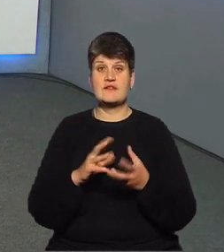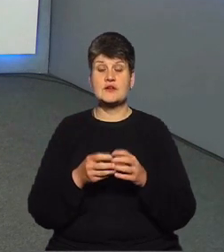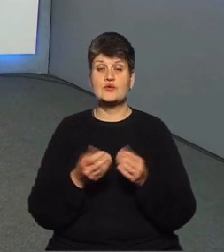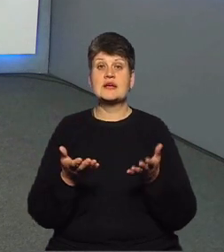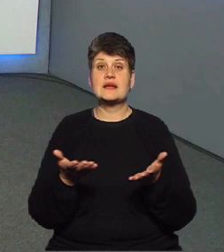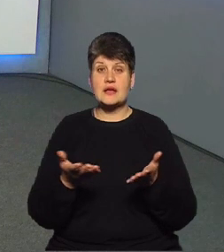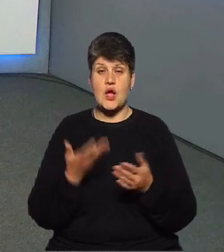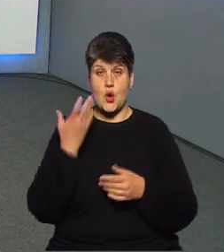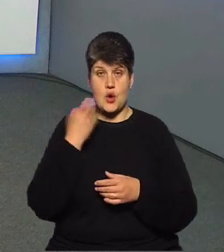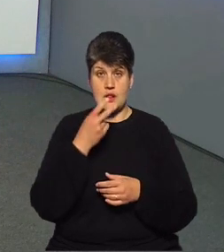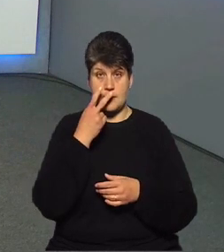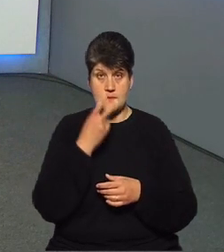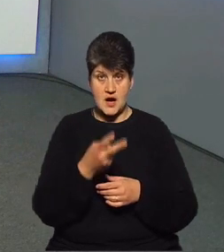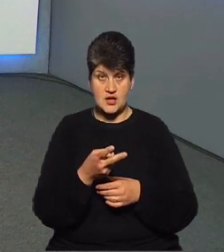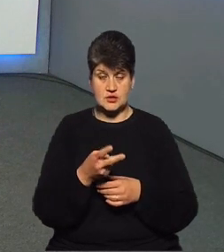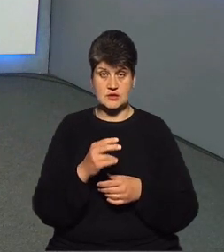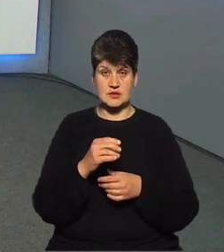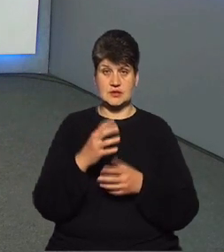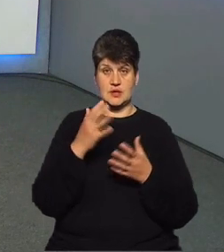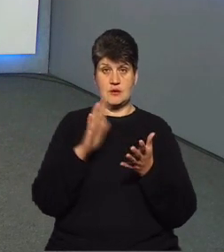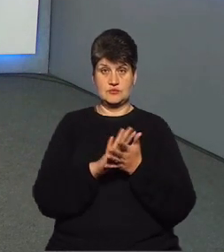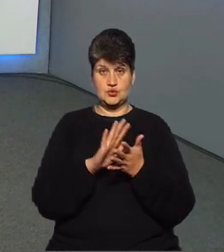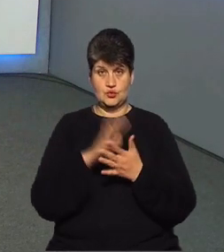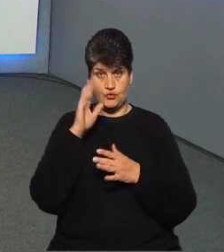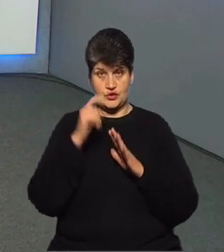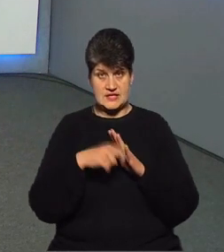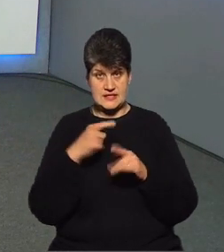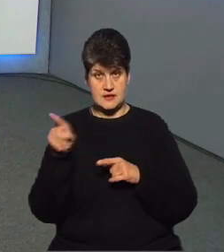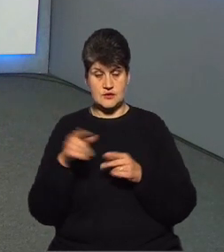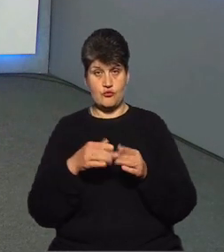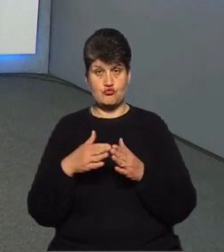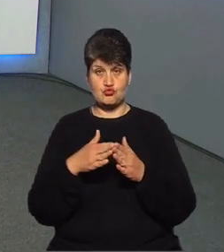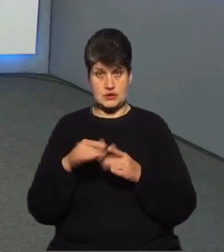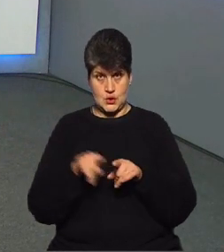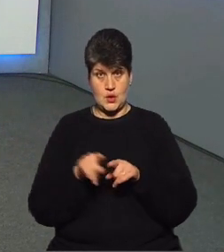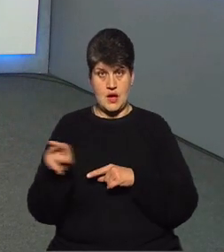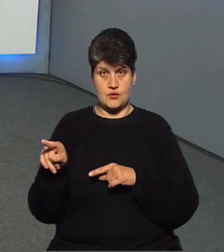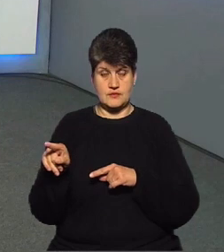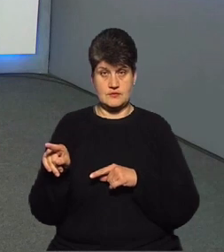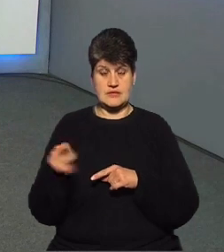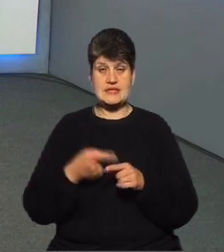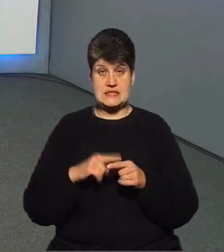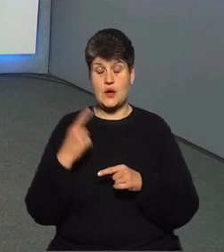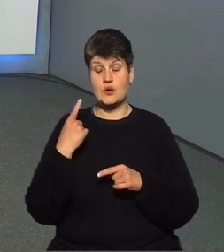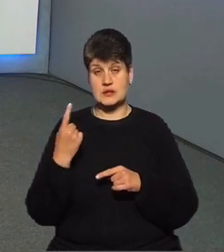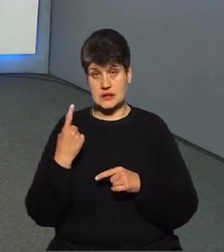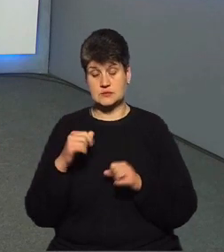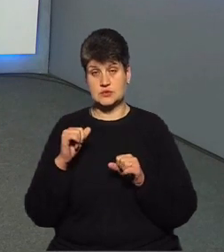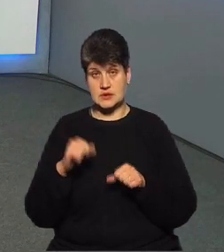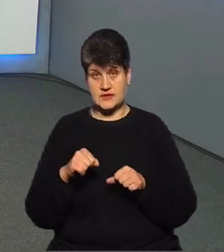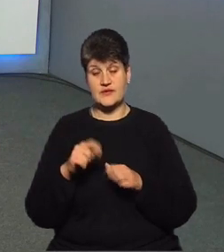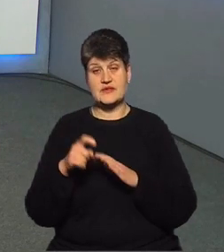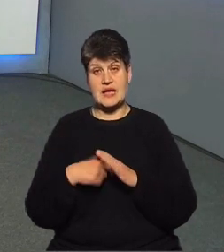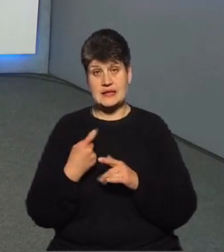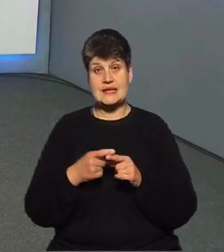таку заіржавлену воду, спершу дізнаєшся як в сусіда, чи аналогічний стан води? Це один варіантів, в першу чергу, знати, чи це локальне